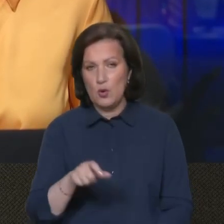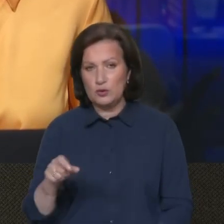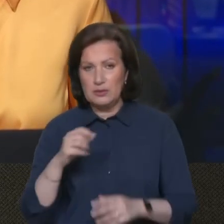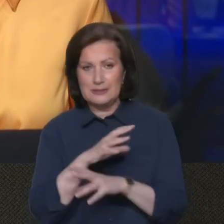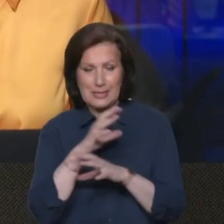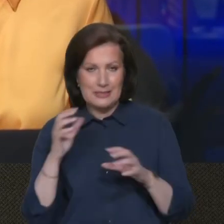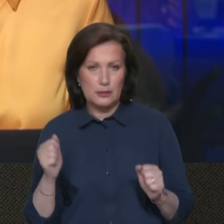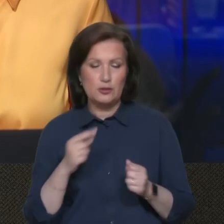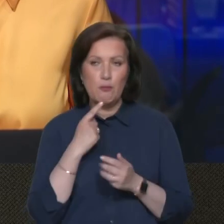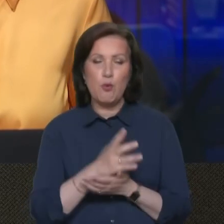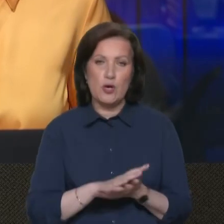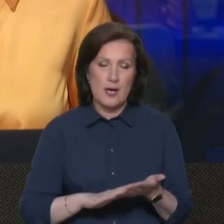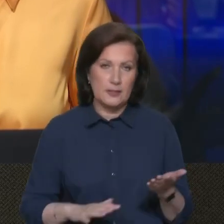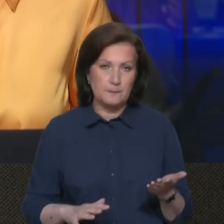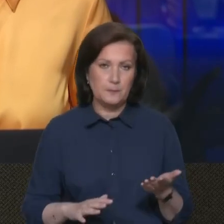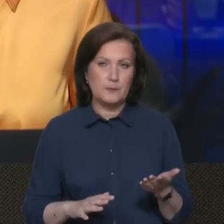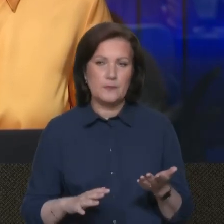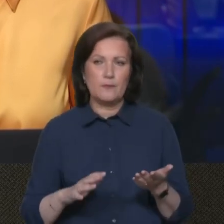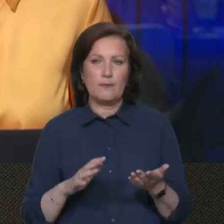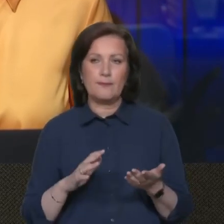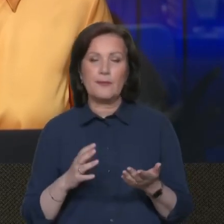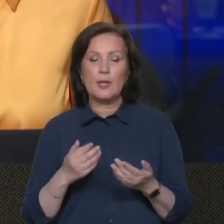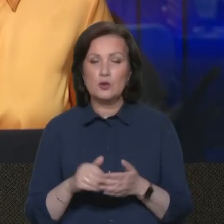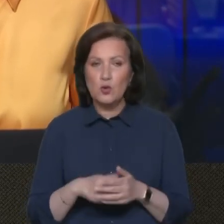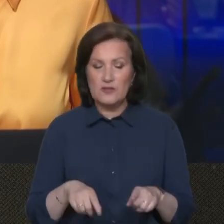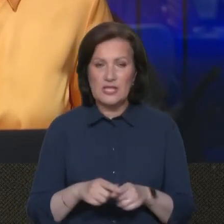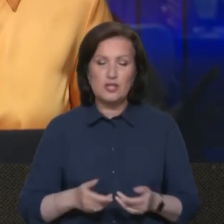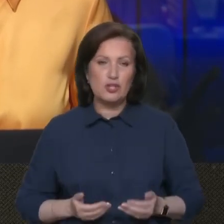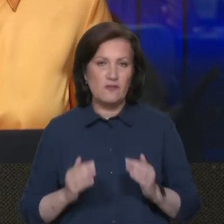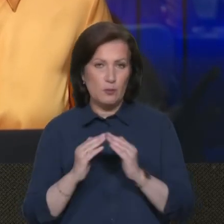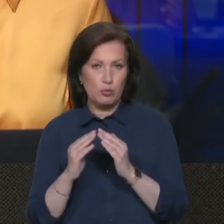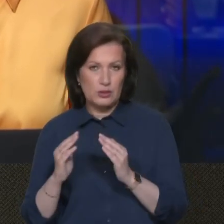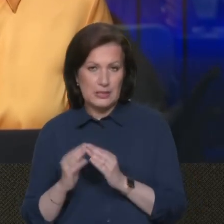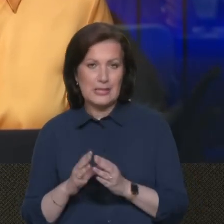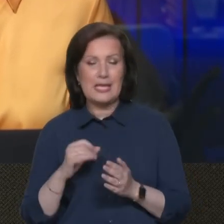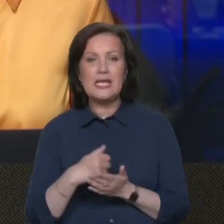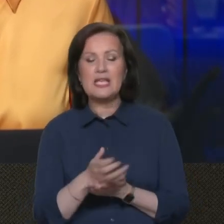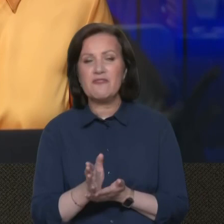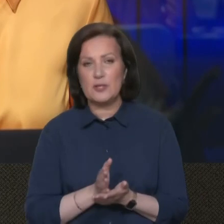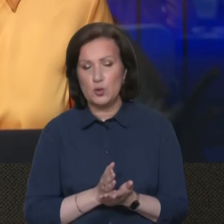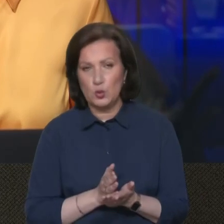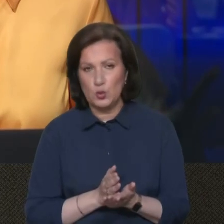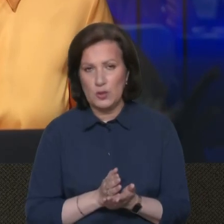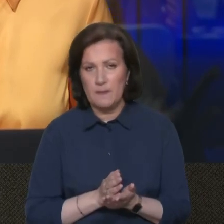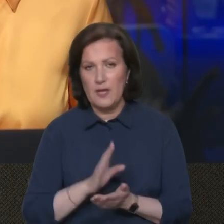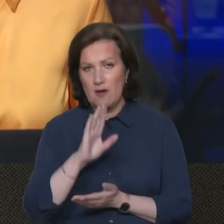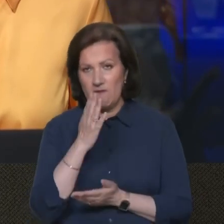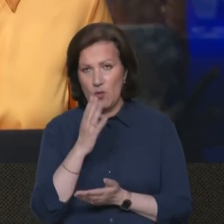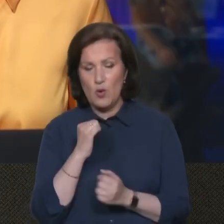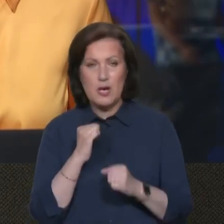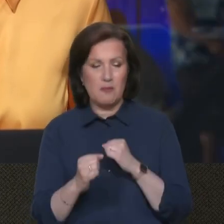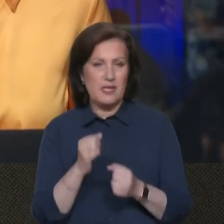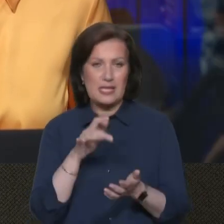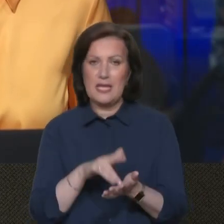зазнали поранень. Сруйновані, знов таки, житлові будинки і цивільна інфраструктура. Тобто ворог б'є